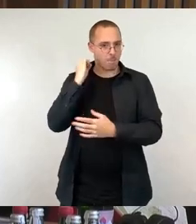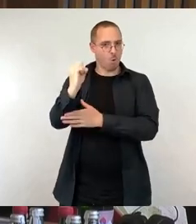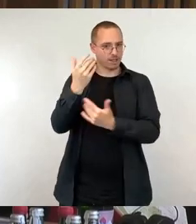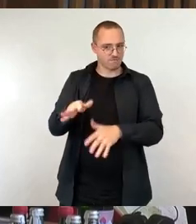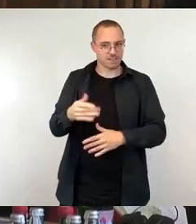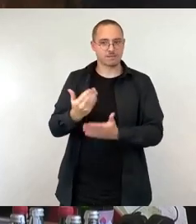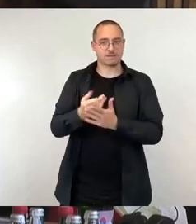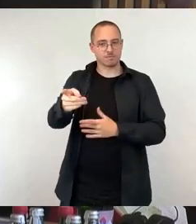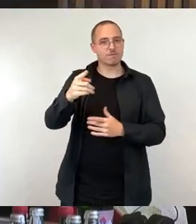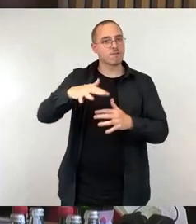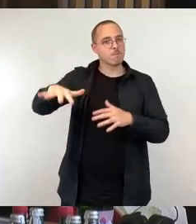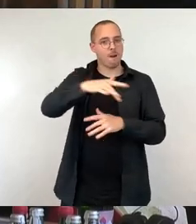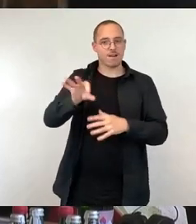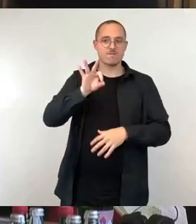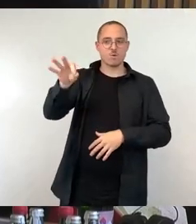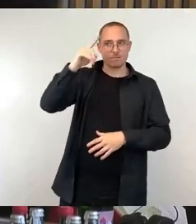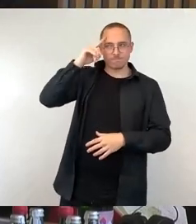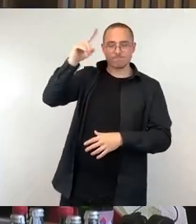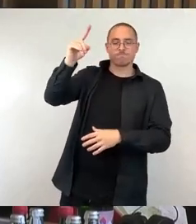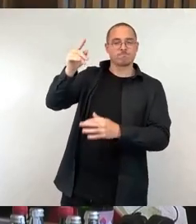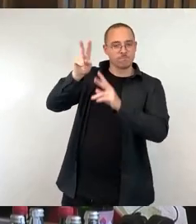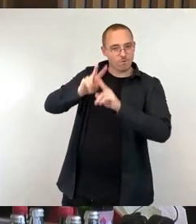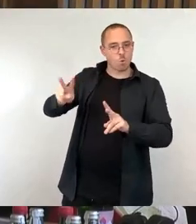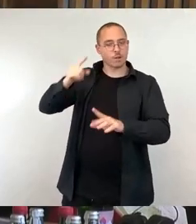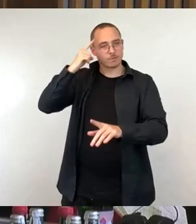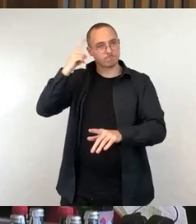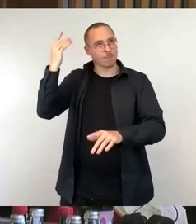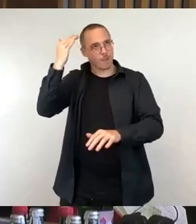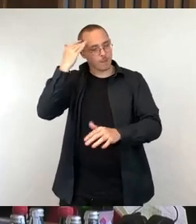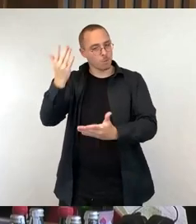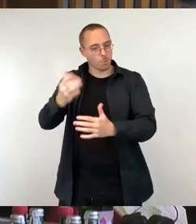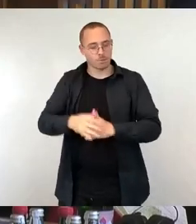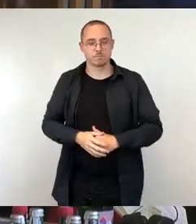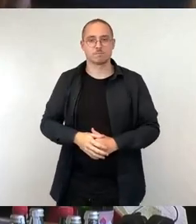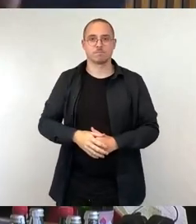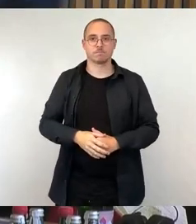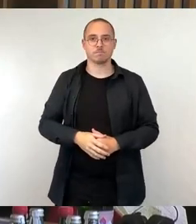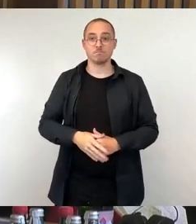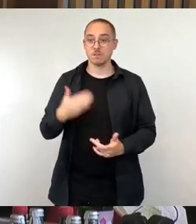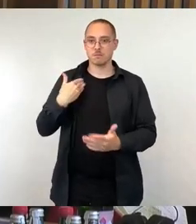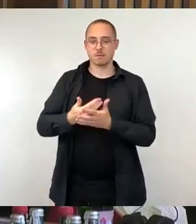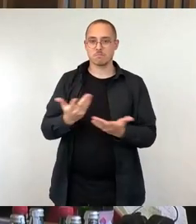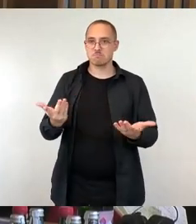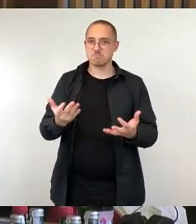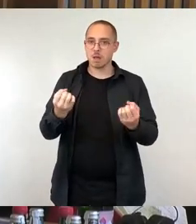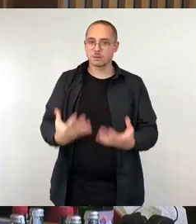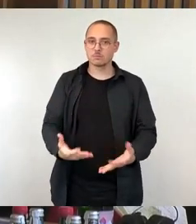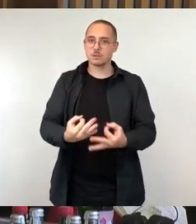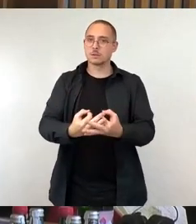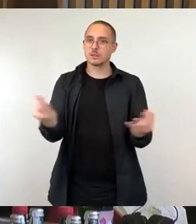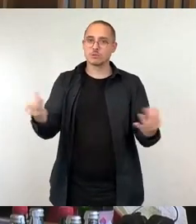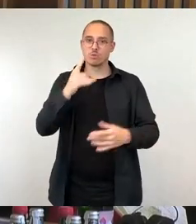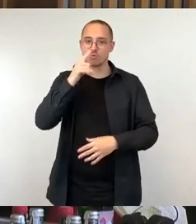als Gedenkort an Mawa El-Shabini. Seitdem ist leider kaum etwas passiert, lediglich die Umbenennung des Parks wurde